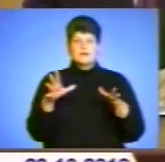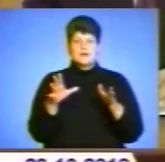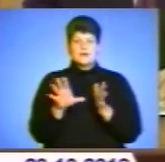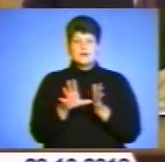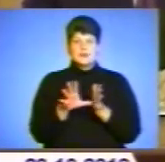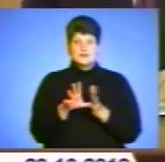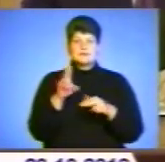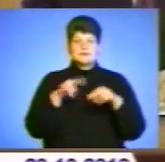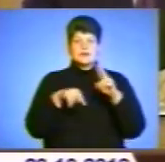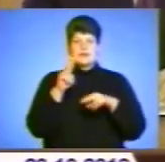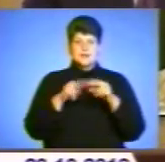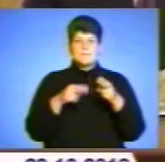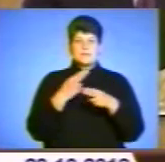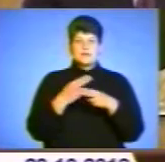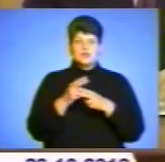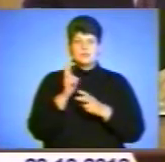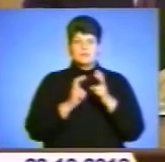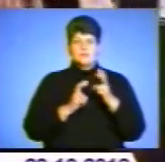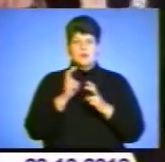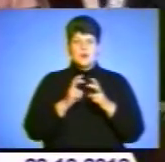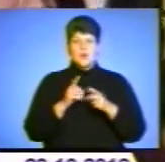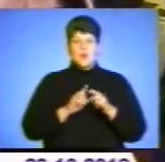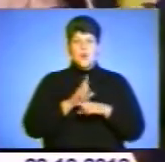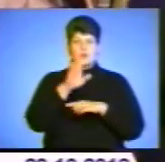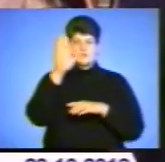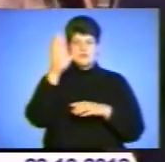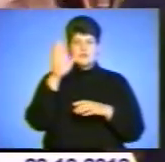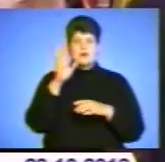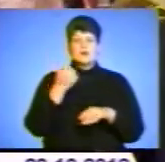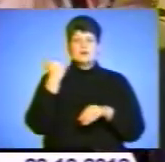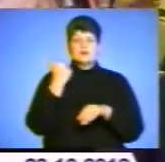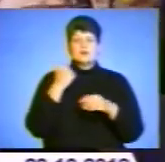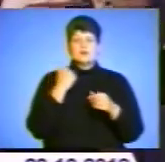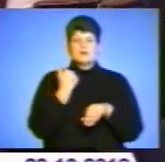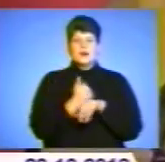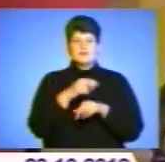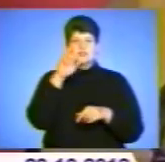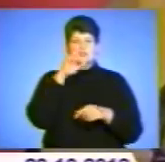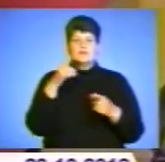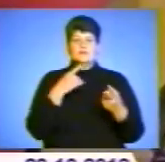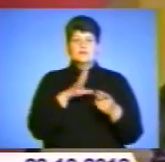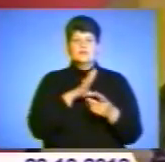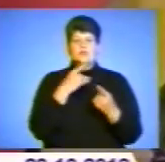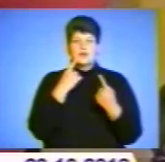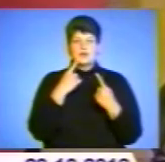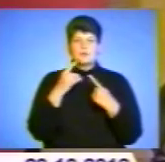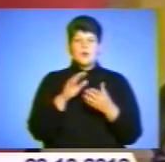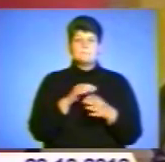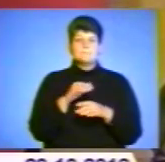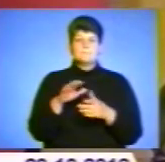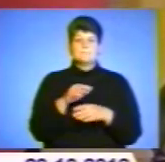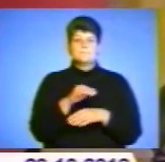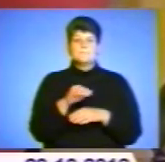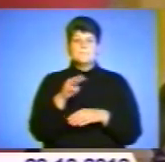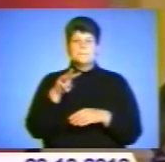авіостроєння, металургічну промисленність, космос. Глави державного минулий розмов і про митний союз. Президент України певен, співпраця буде